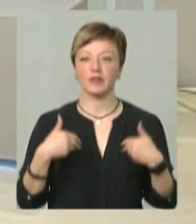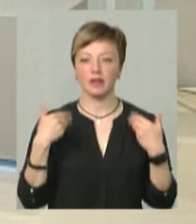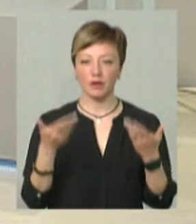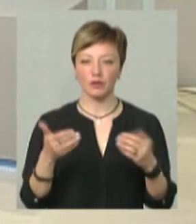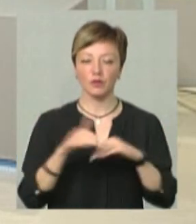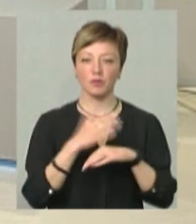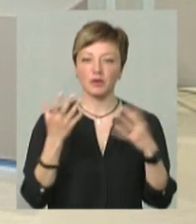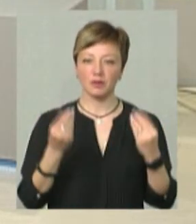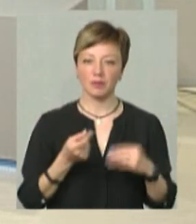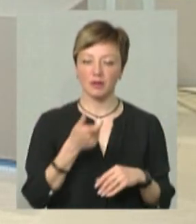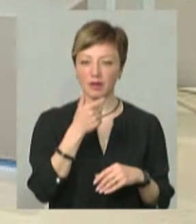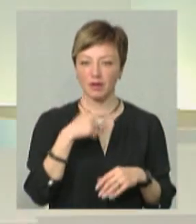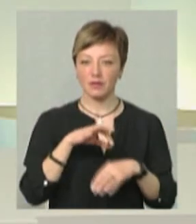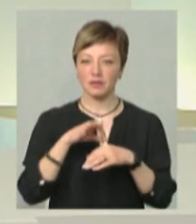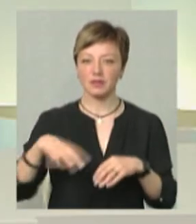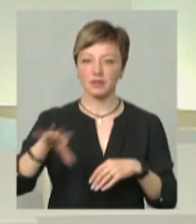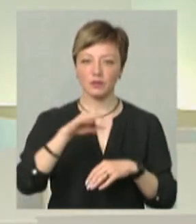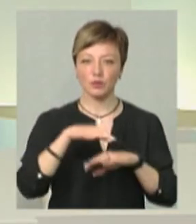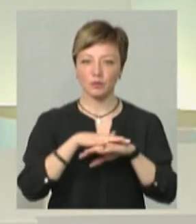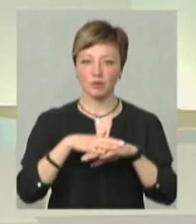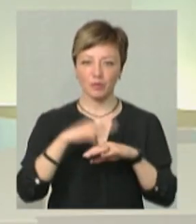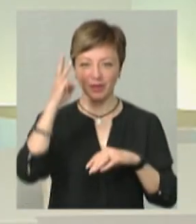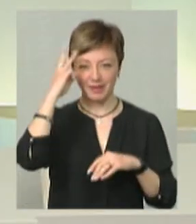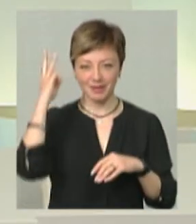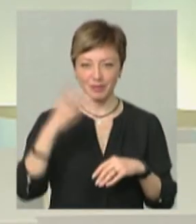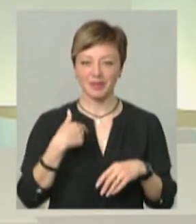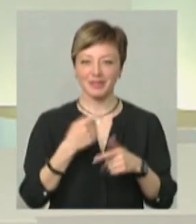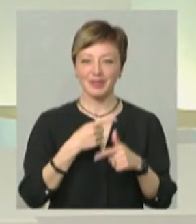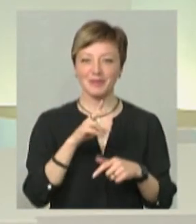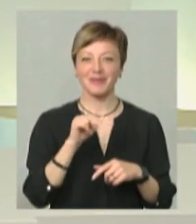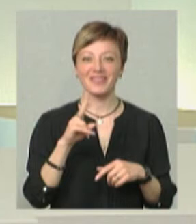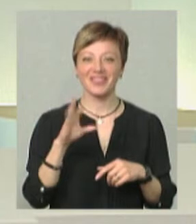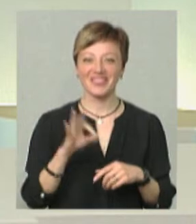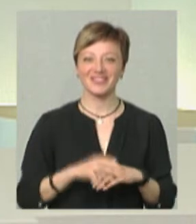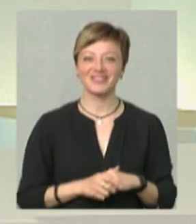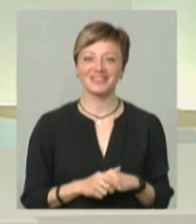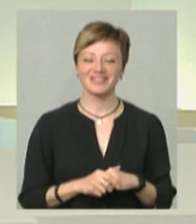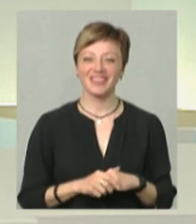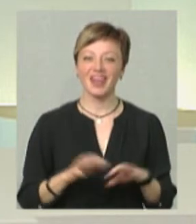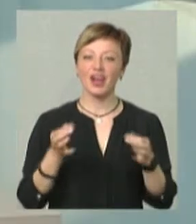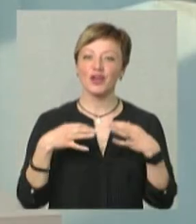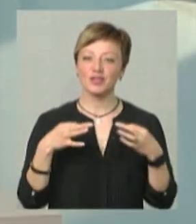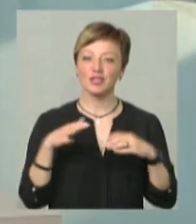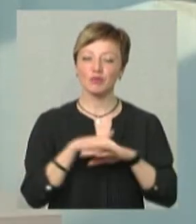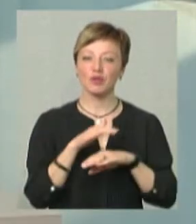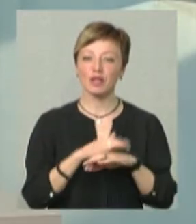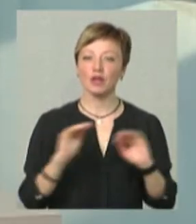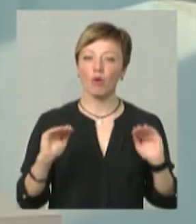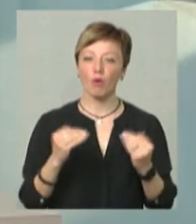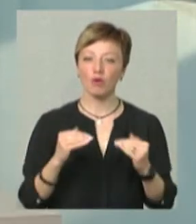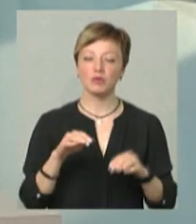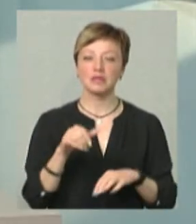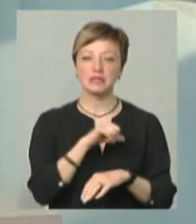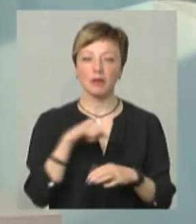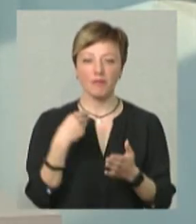Вітаю! Доброго дня, Богдану! Доброго дня, слухачі Суспільного поділля! Мене звуть Павло Возденецький. Так, розкажіть нам, будь ласка, коротко